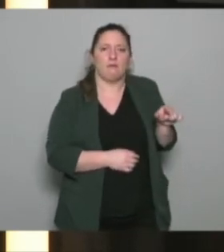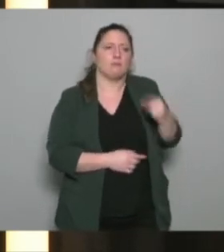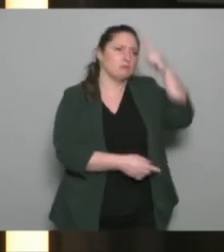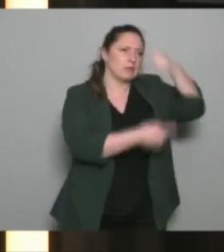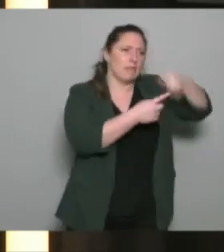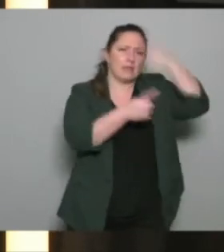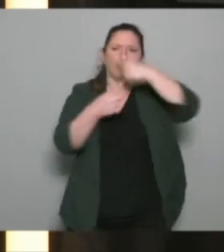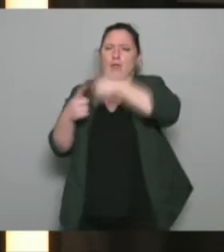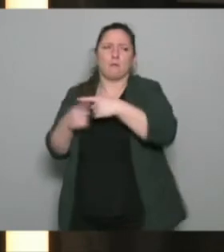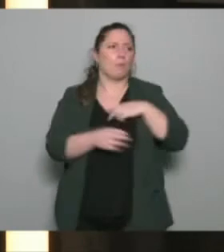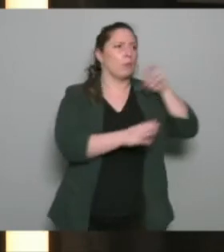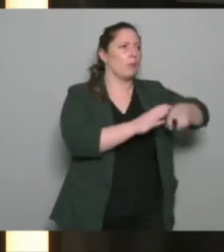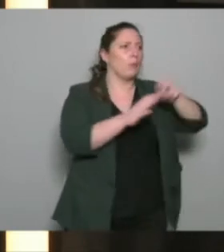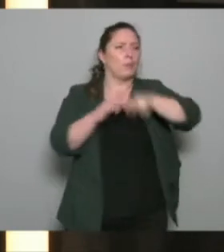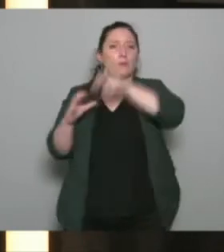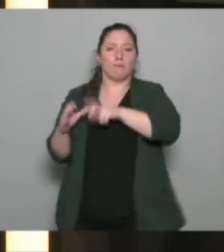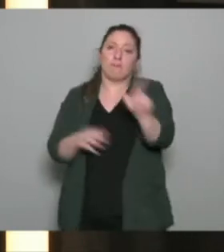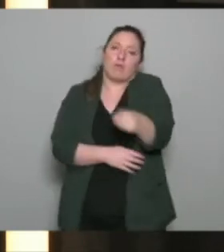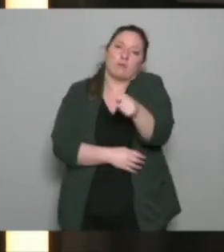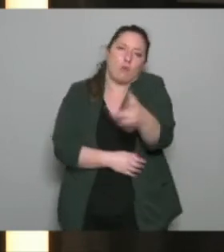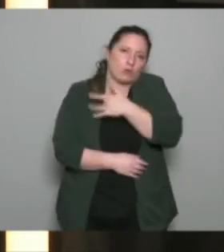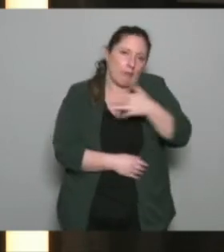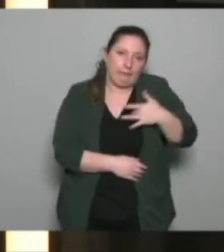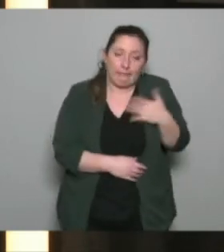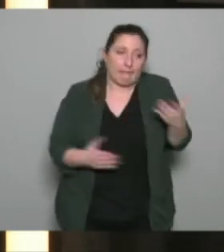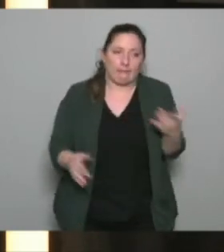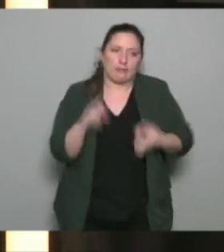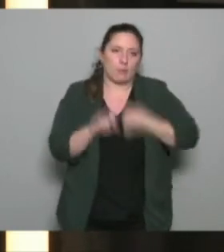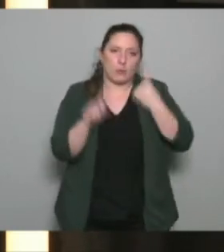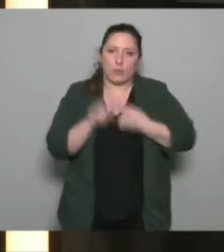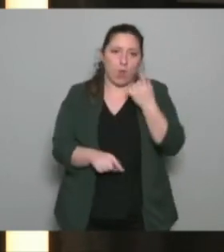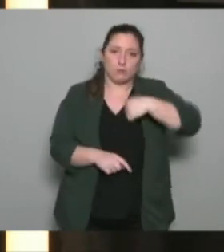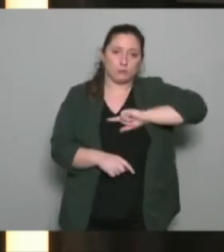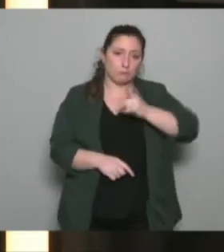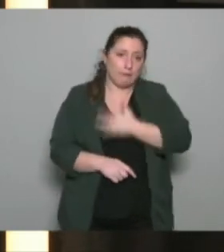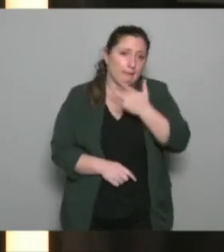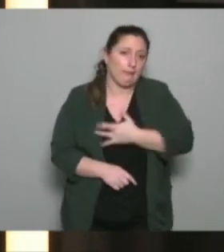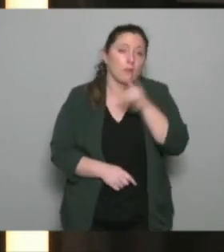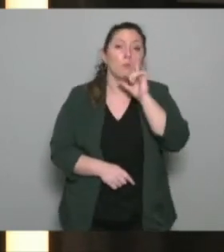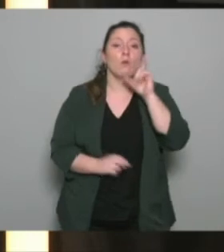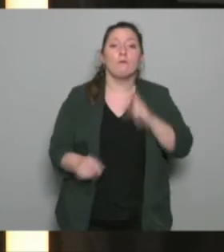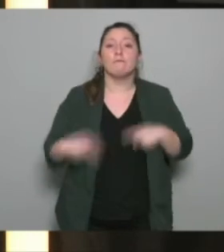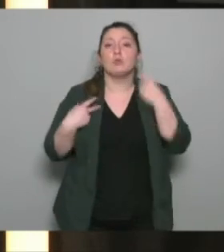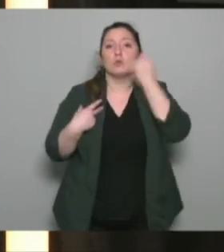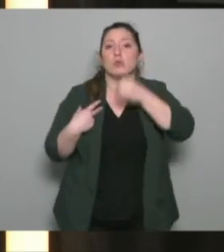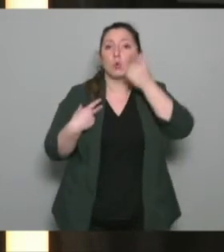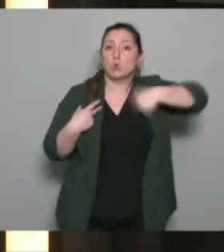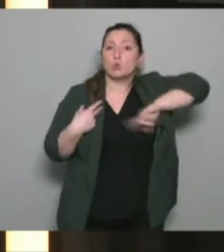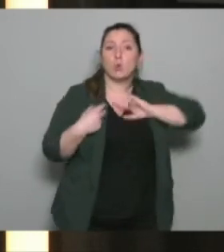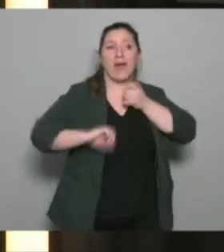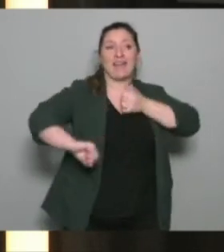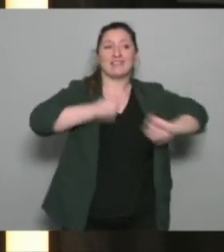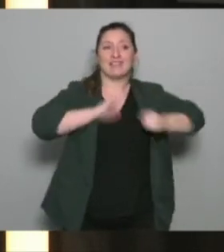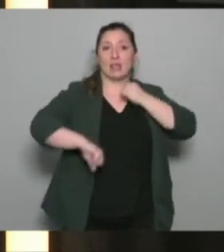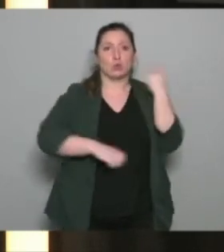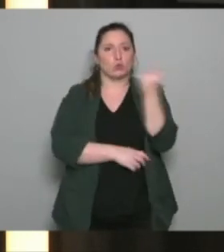la santé c'est un thème qui nous parle puisqu'au quotidien on a une activité qui fait qu'on est en contact